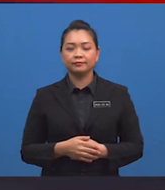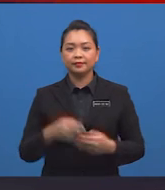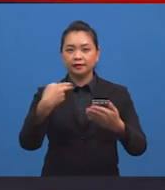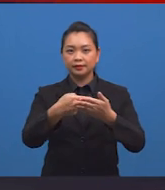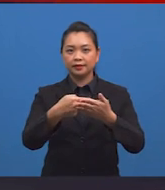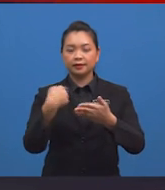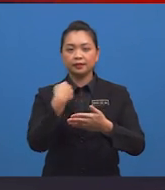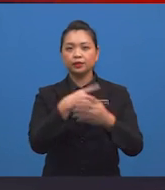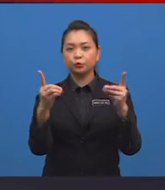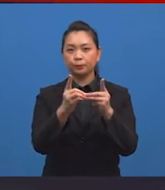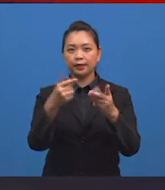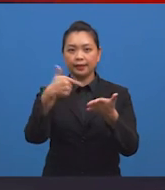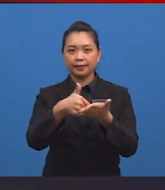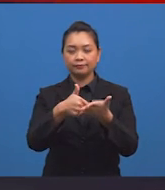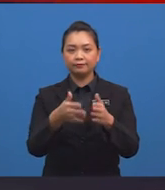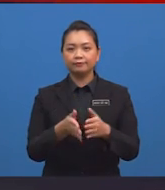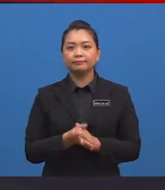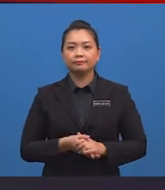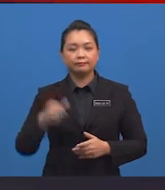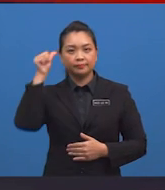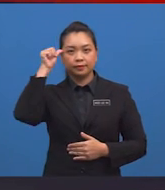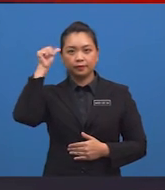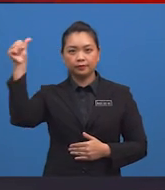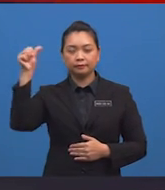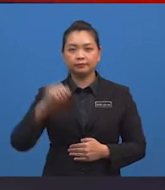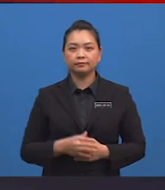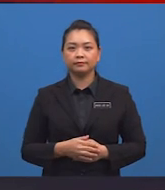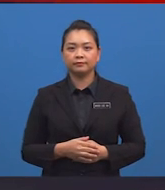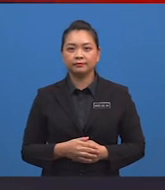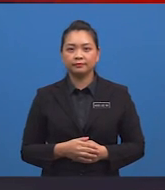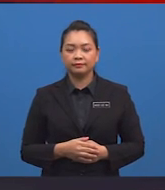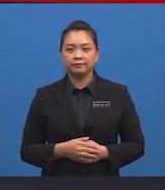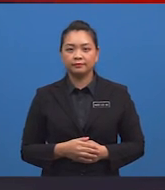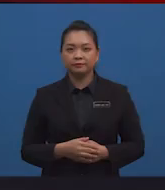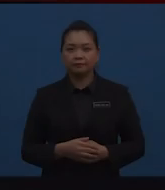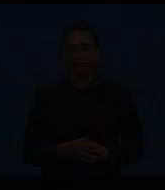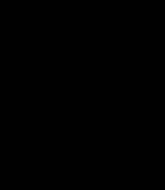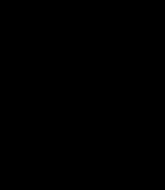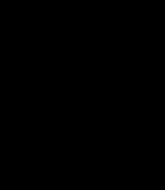Sehingga bertemu lagi Assalamualaikum warahmatullahi wabarakatuh